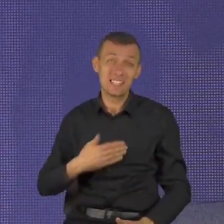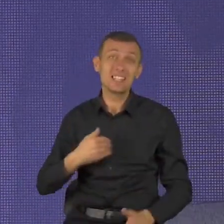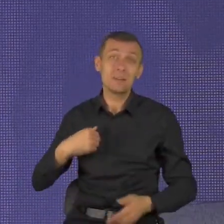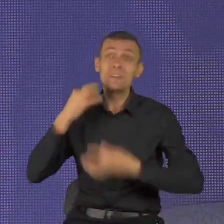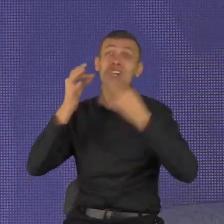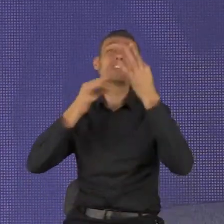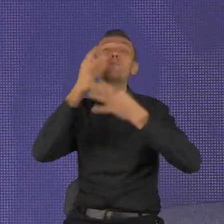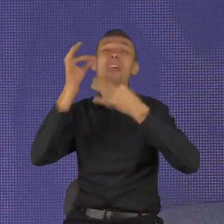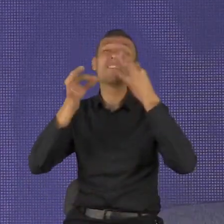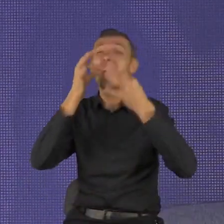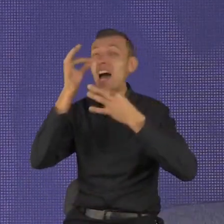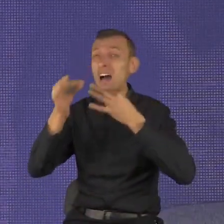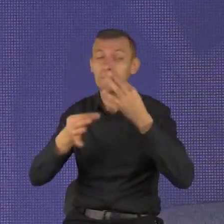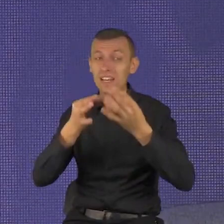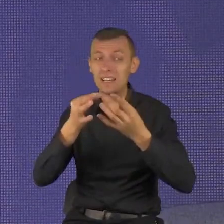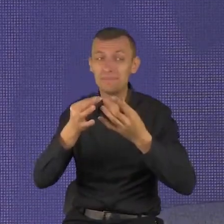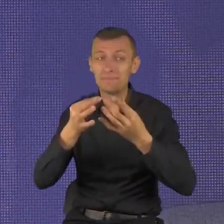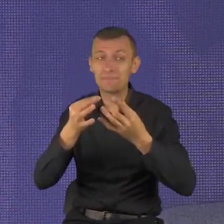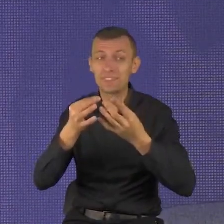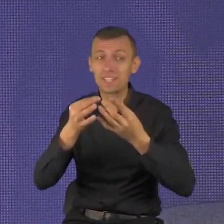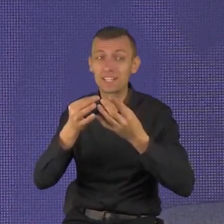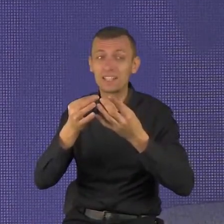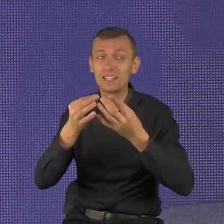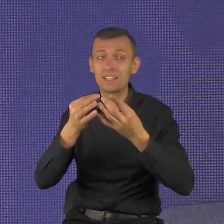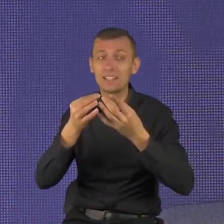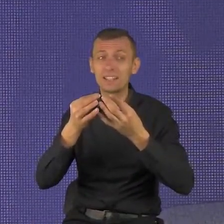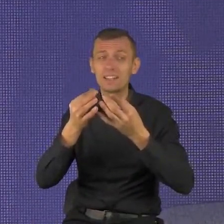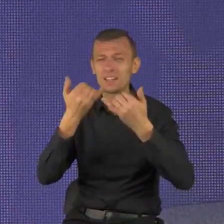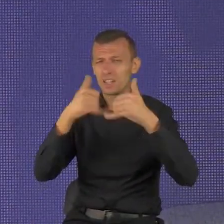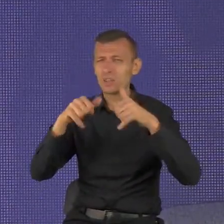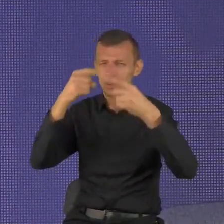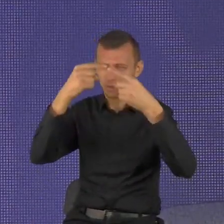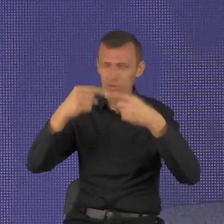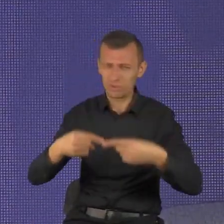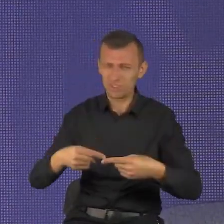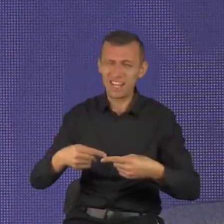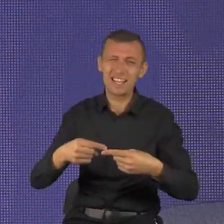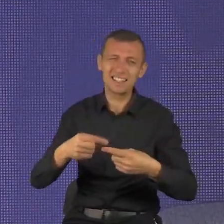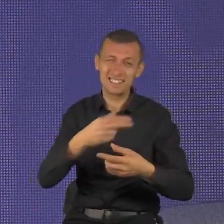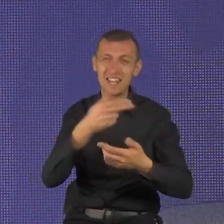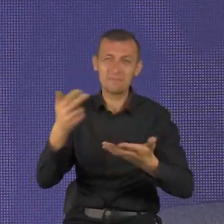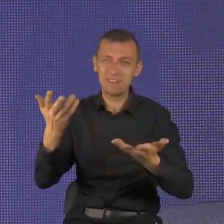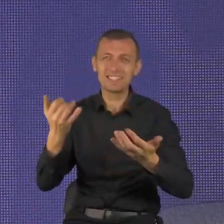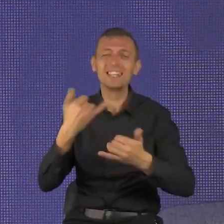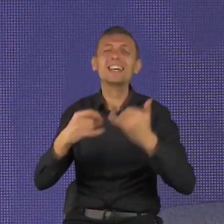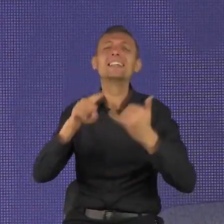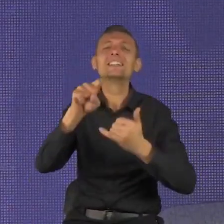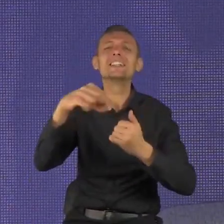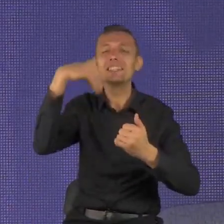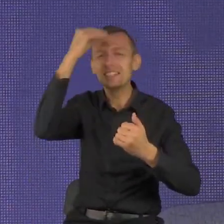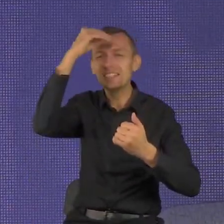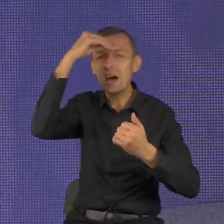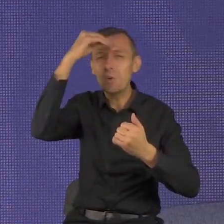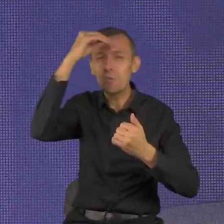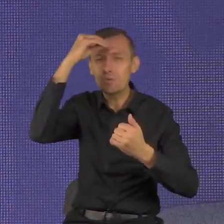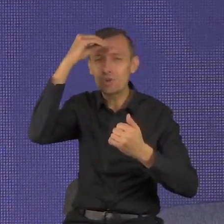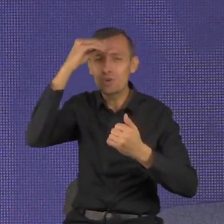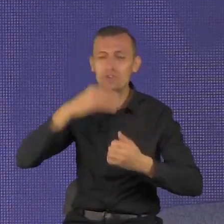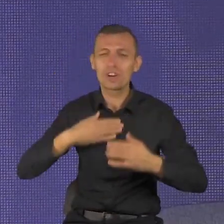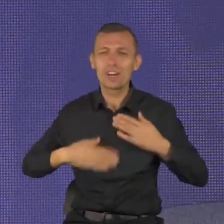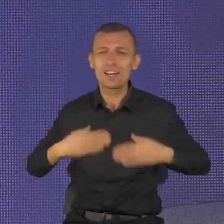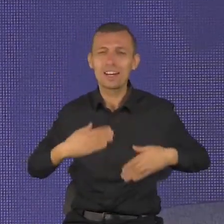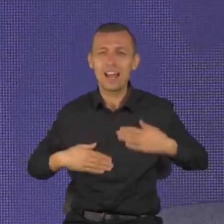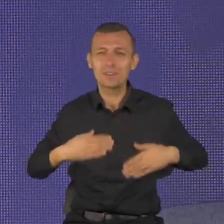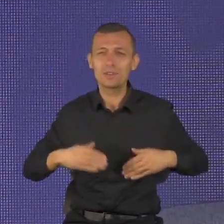to jesteś na dobrej drodze do zwalniania w swoim życiu, ponieważ musisz zacząć z tą